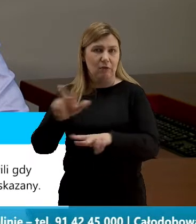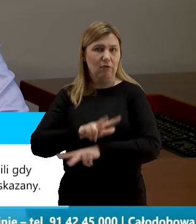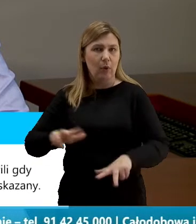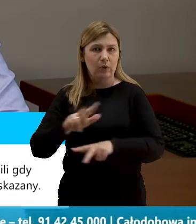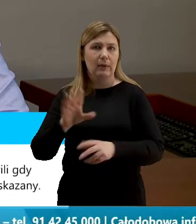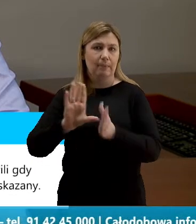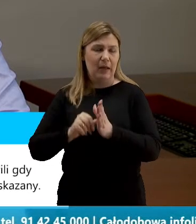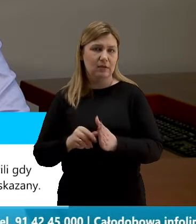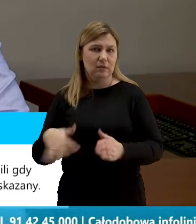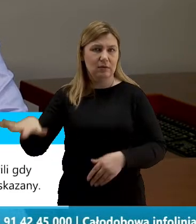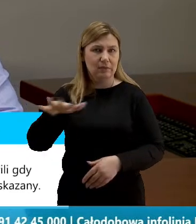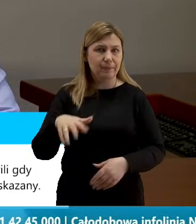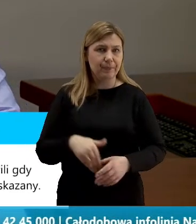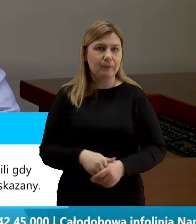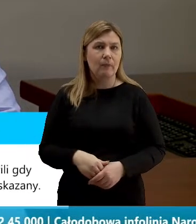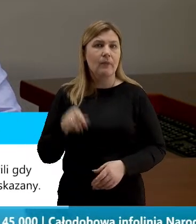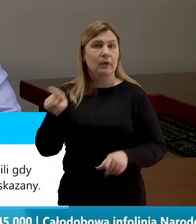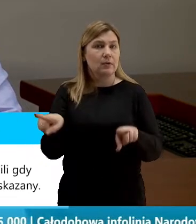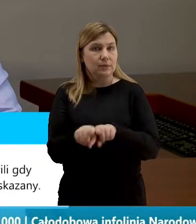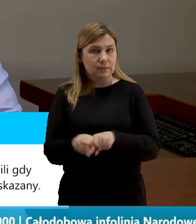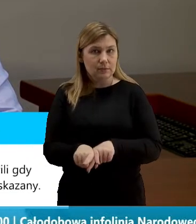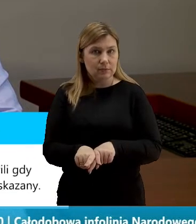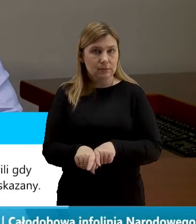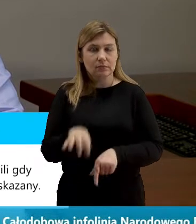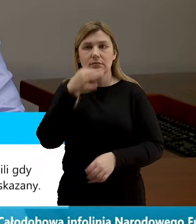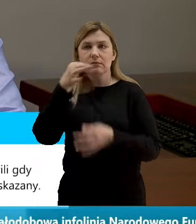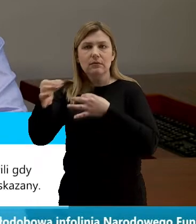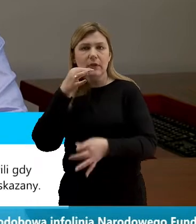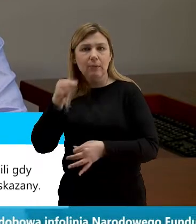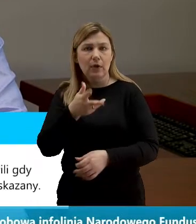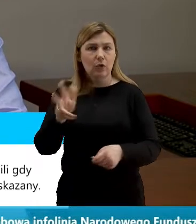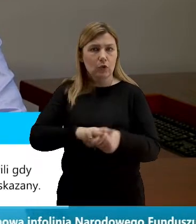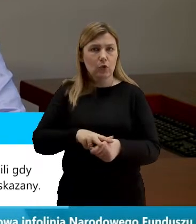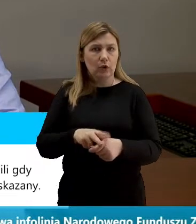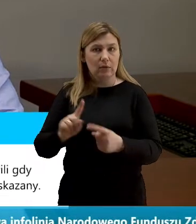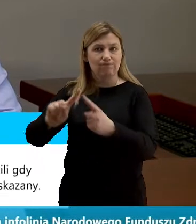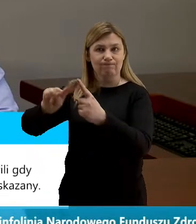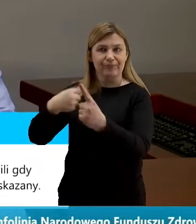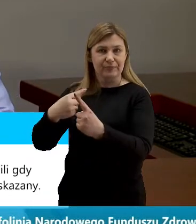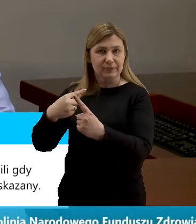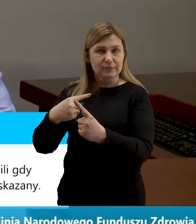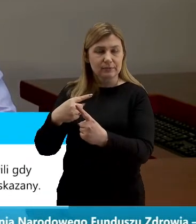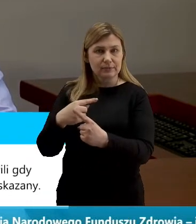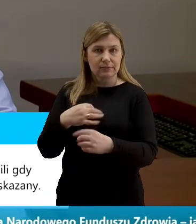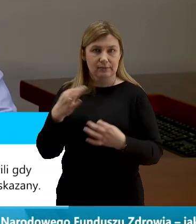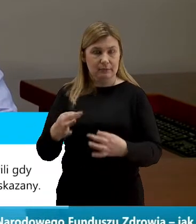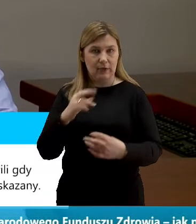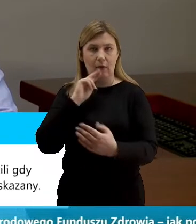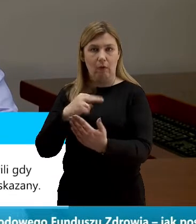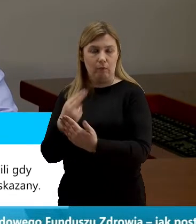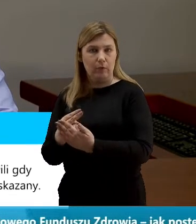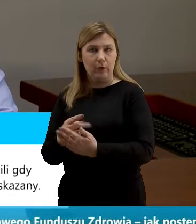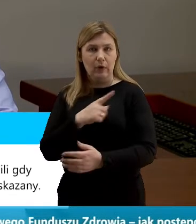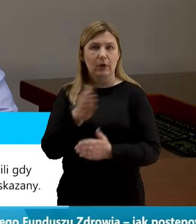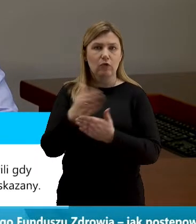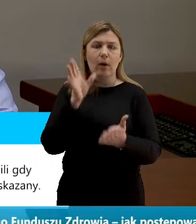naszego miasta. W tej chwili przejdę do pytań, które są do mnie kierowane. Część z nich tutaj